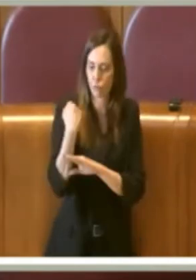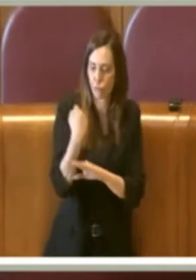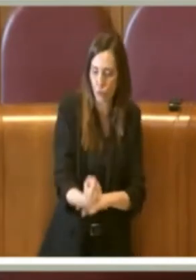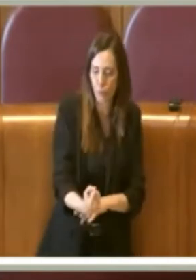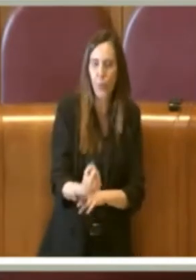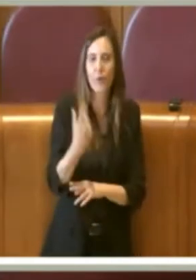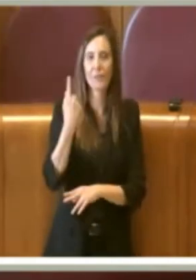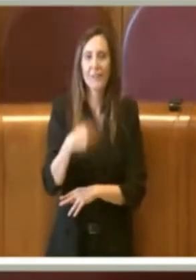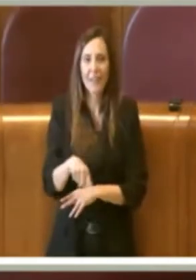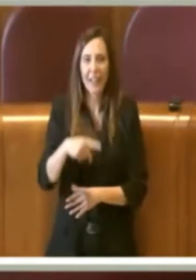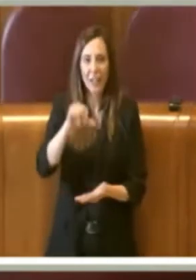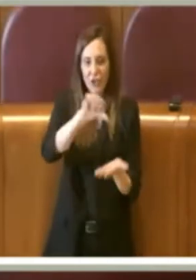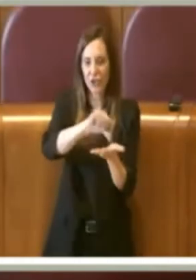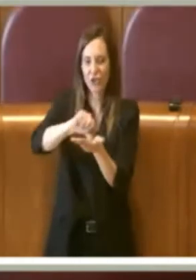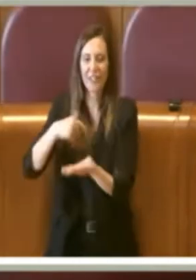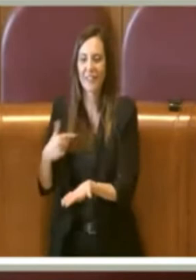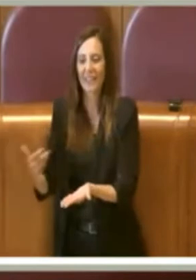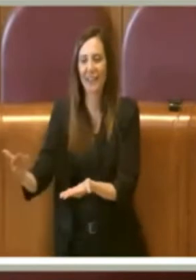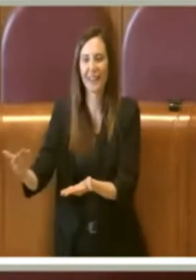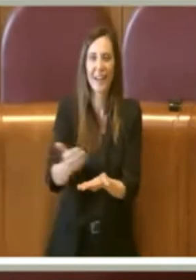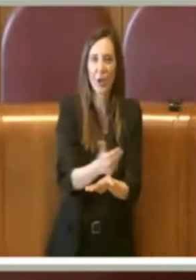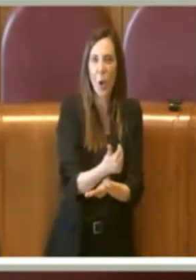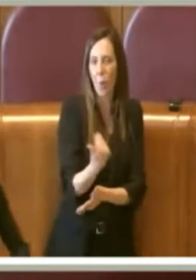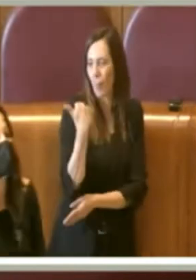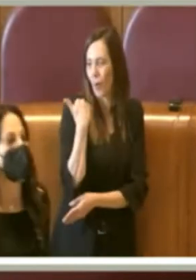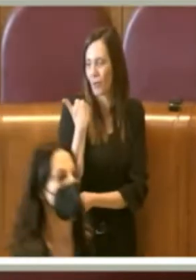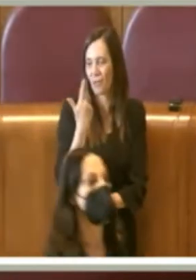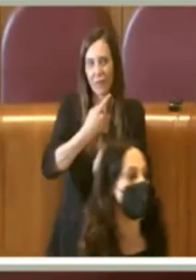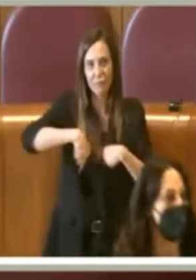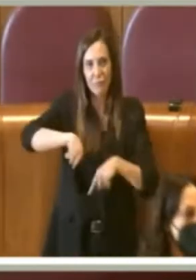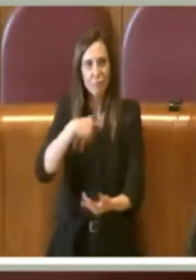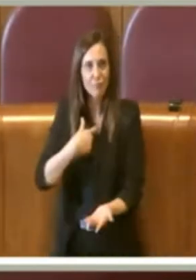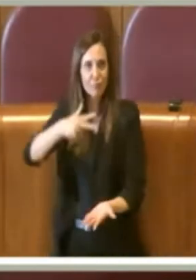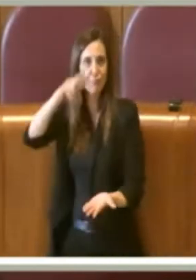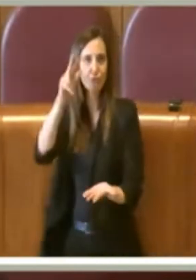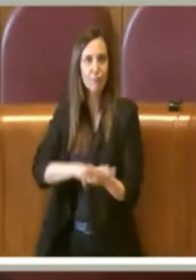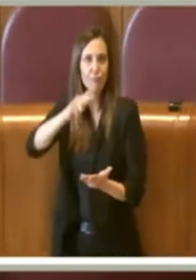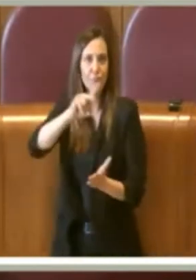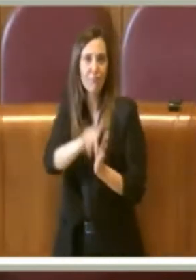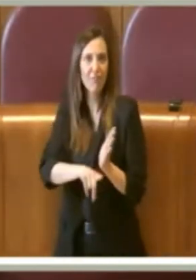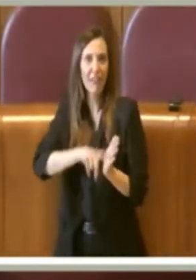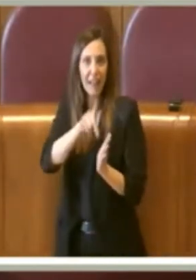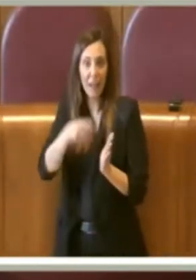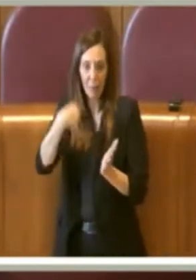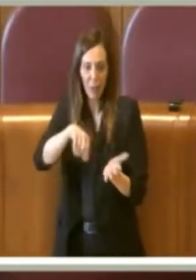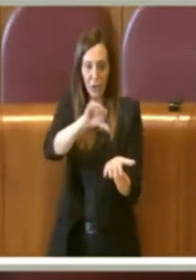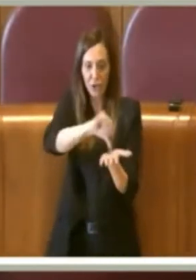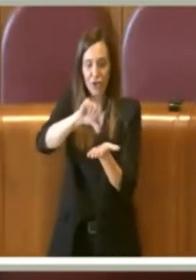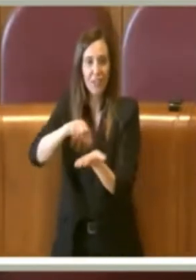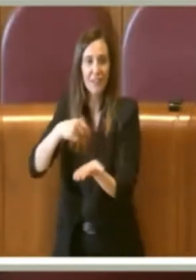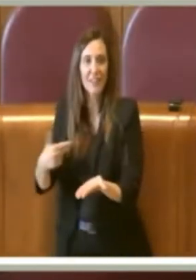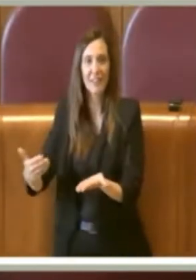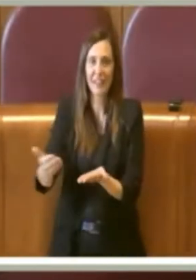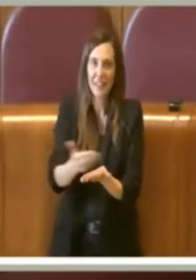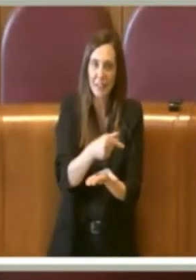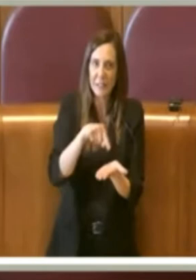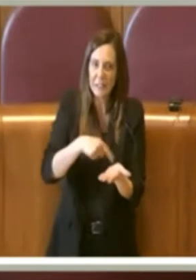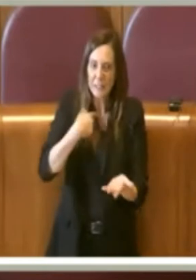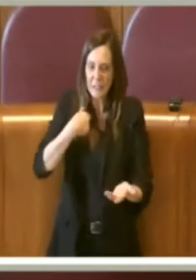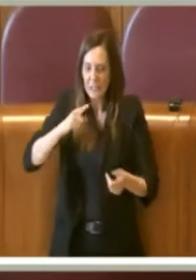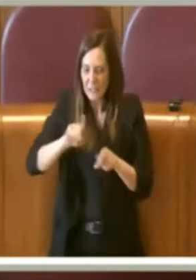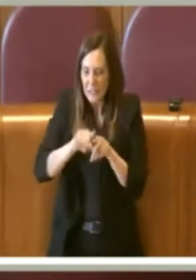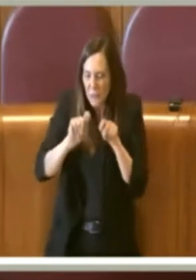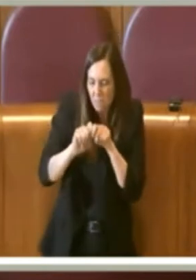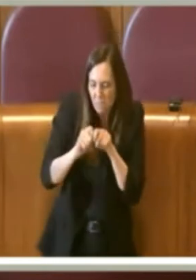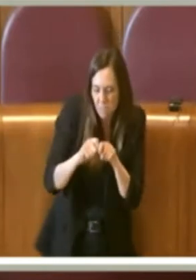dei centri di raccolta. Ricordiamo che noi poco tempo fa abbiamo approvato anche una delibera sui centri di raccolta, delibera che abbiamo sviscerato più volte